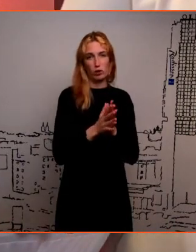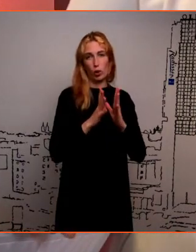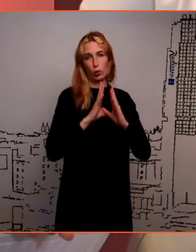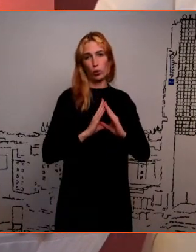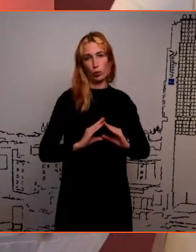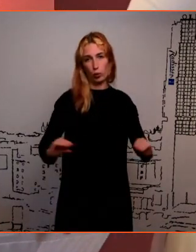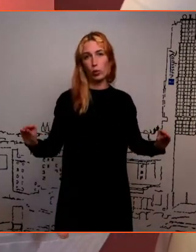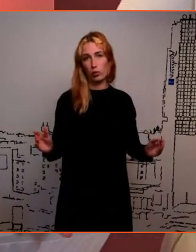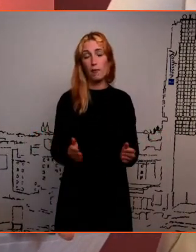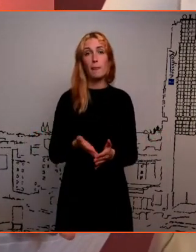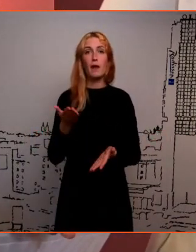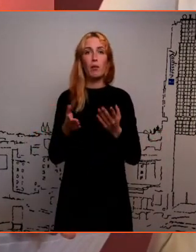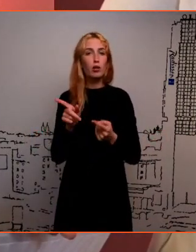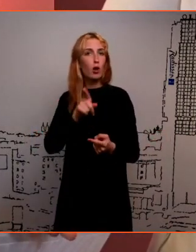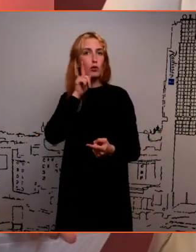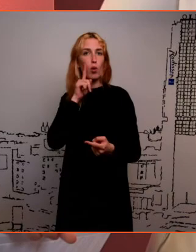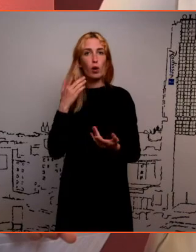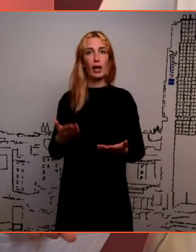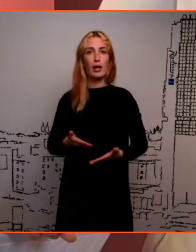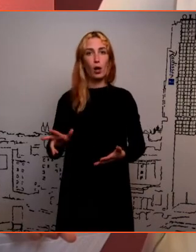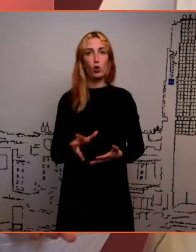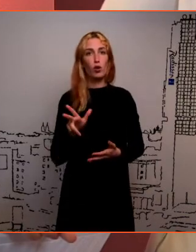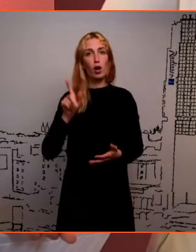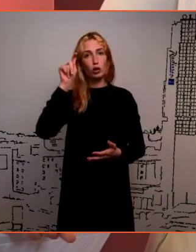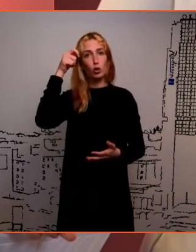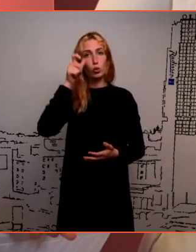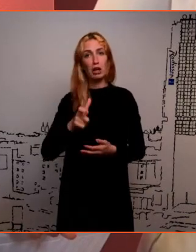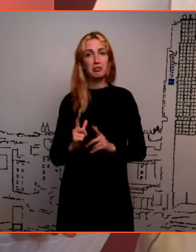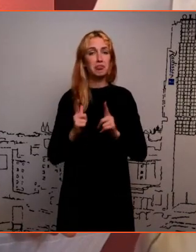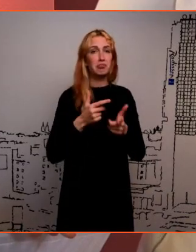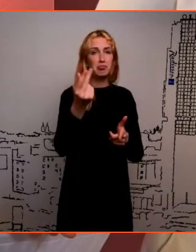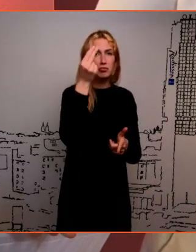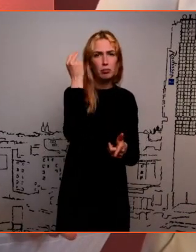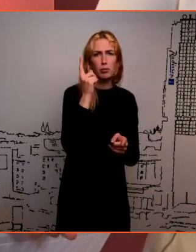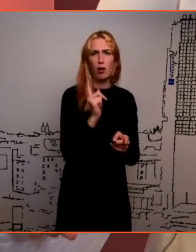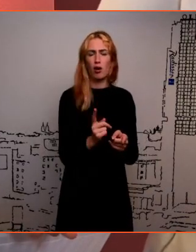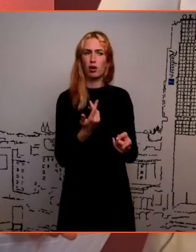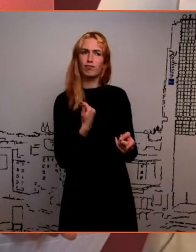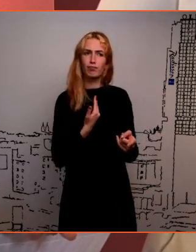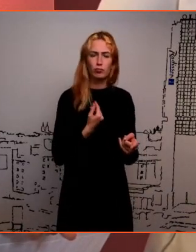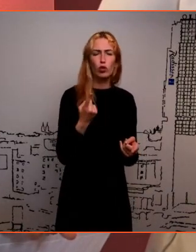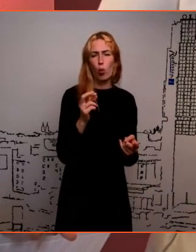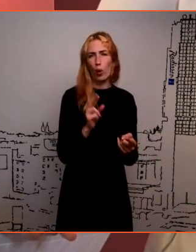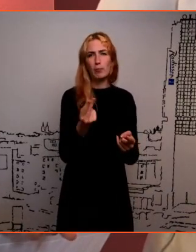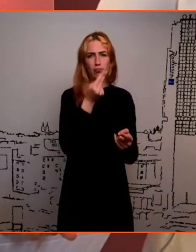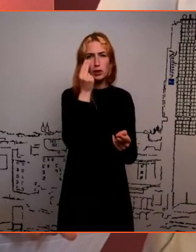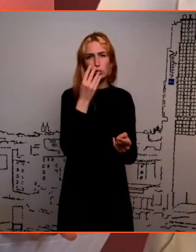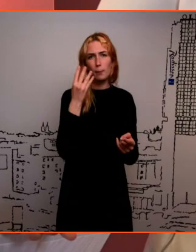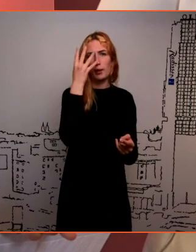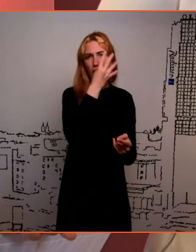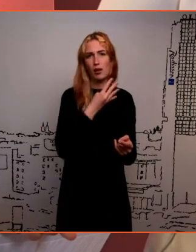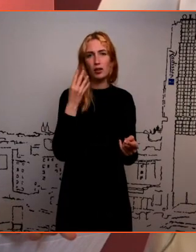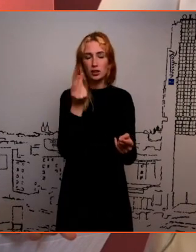veri noor ja selline eluvõõras tudeng läheb, õpib midagi, ta ei ole kindel sellest, õpib ikka pingutav nelja aastat.